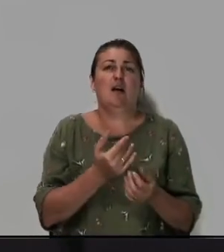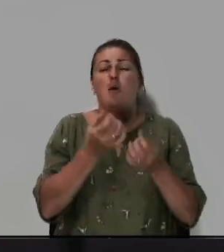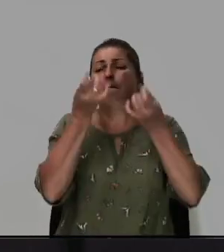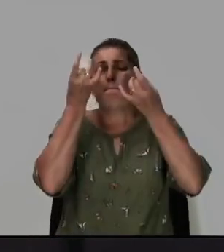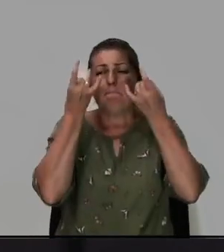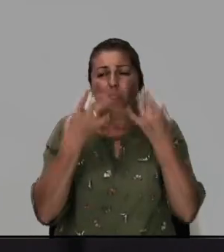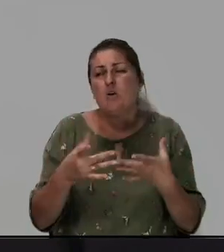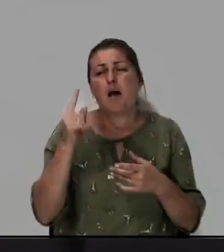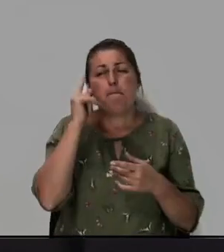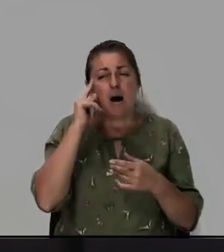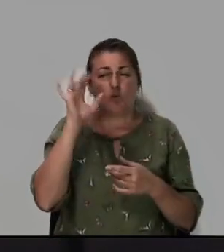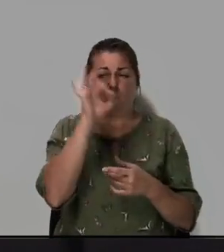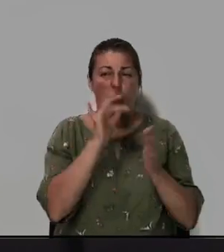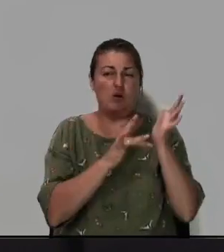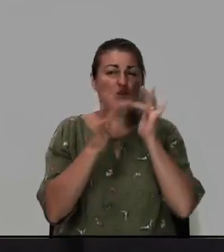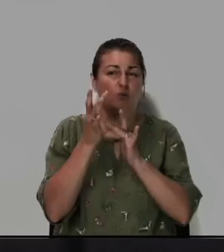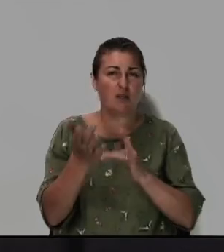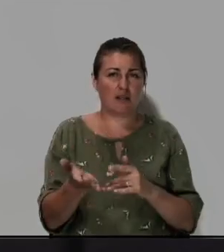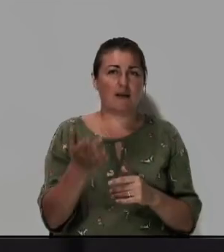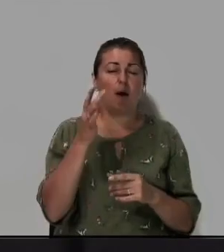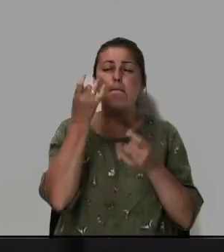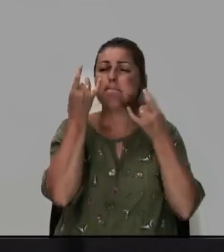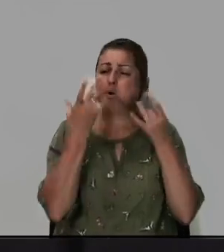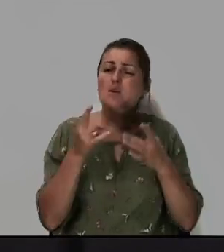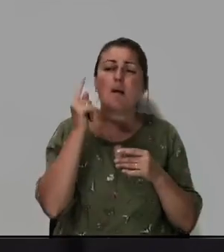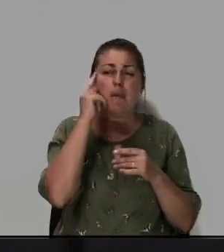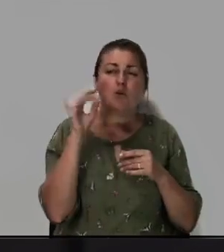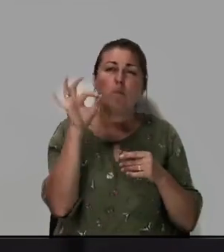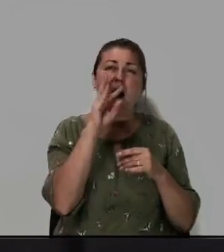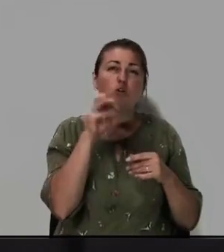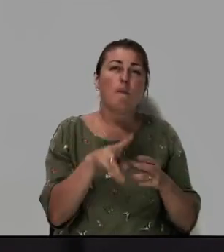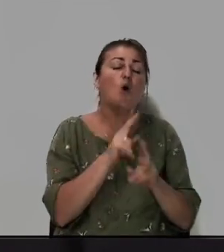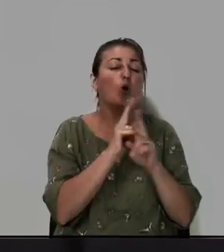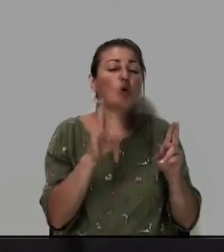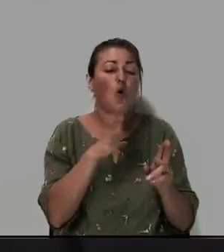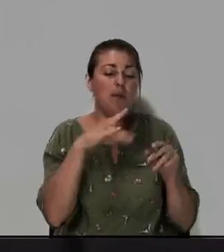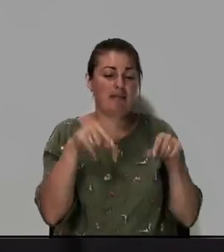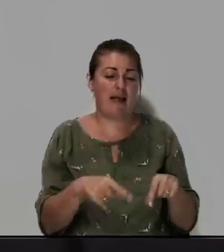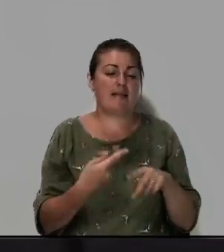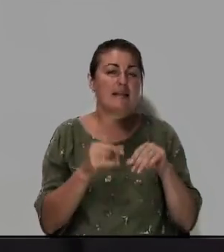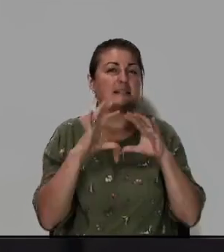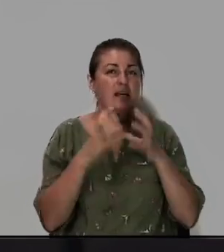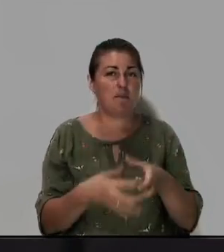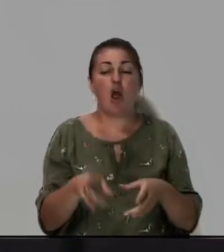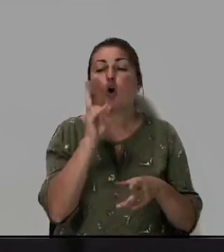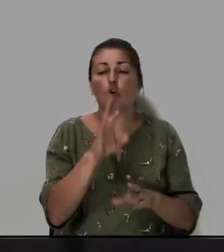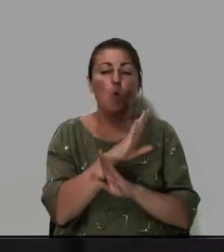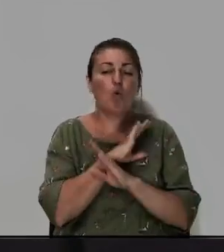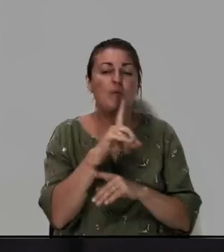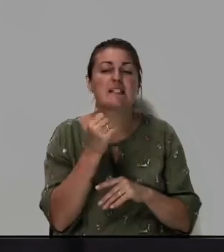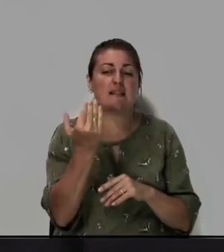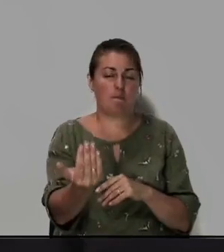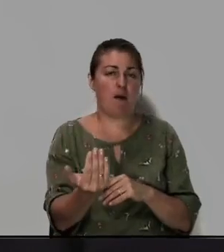просто подумай об Иисусе Христе. Просто подумай о том, кто был на этой земле, и кто умер за тебя.